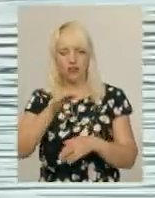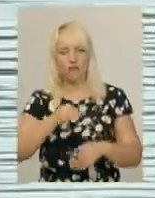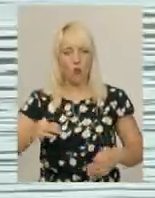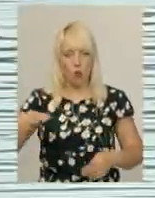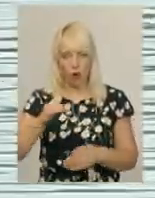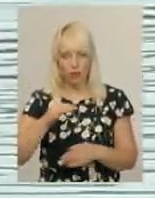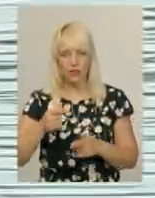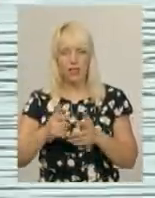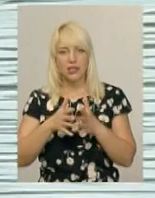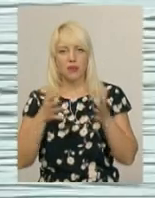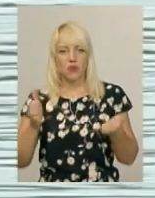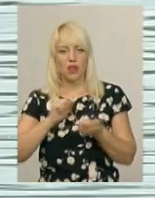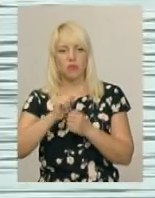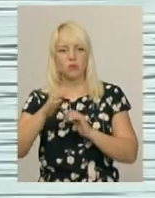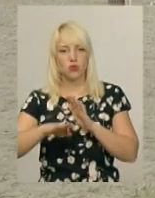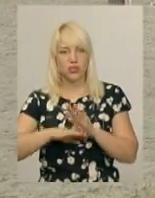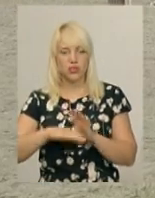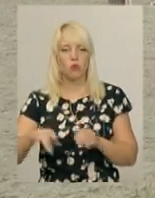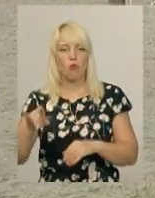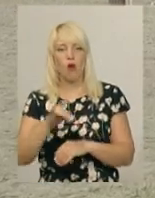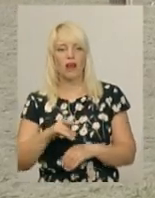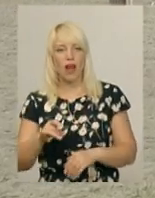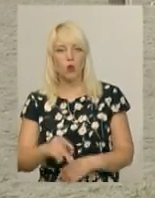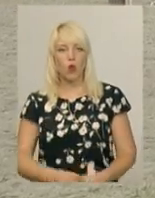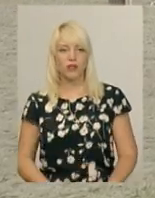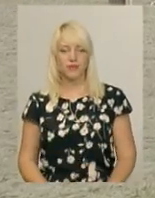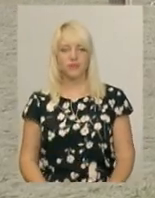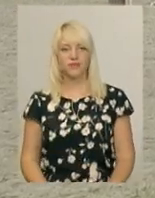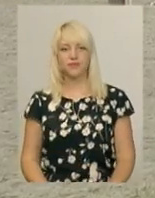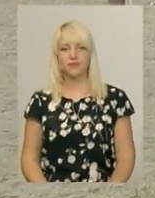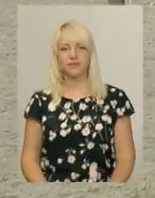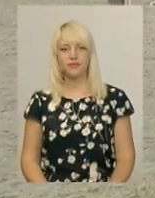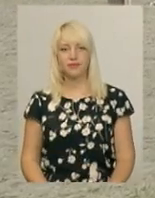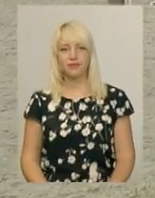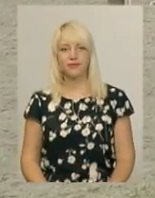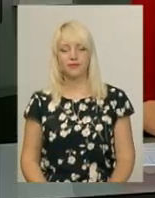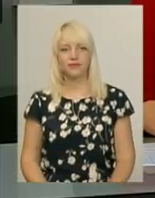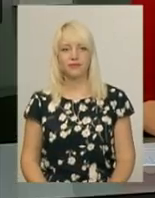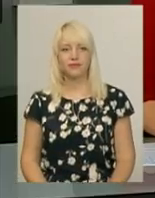Баланюка, у Кам'янець-Подільському районі. Світлана Русіна, Дем'ян Цегольник, новини Поділля, Центр.